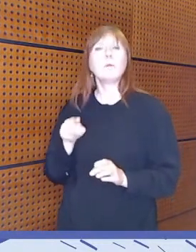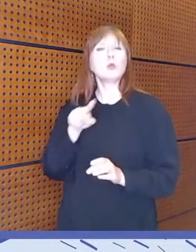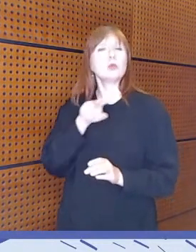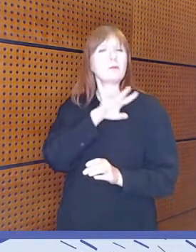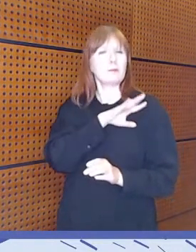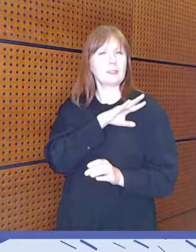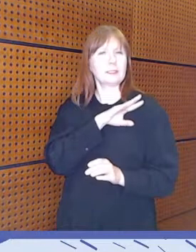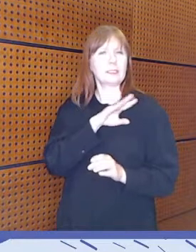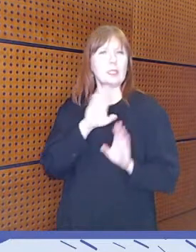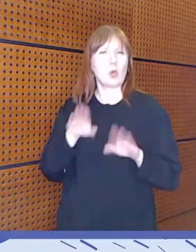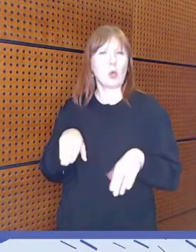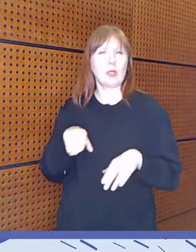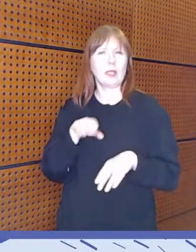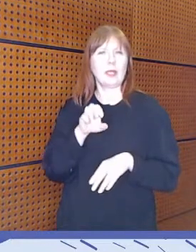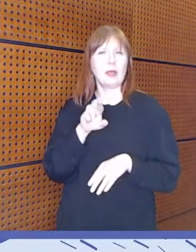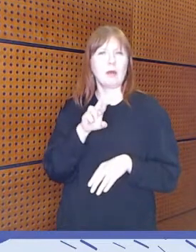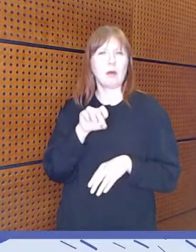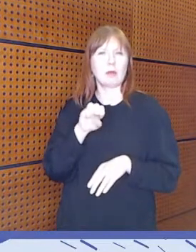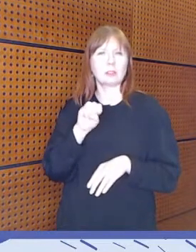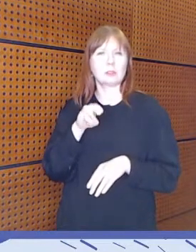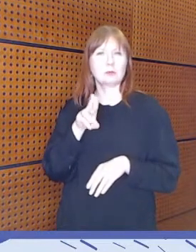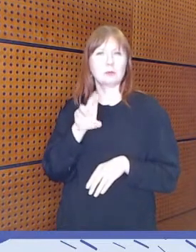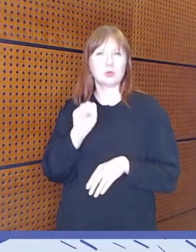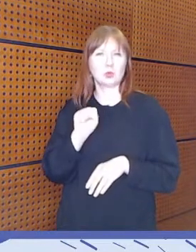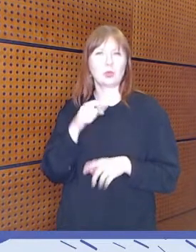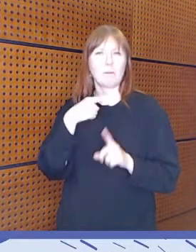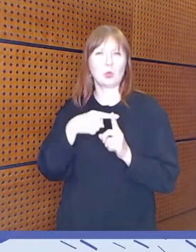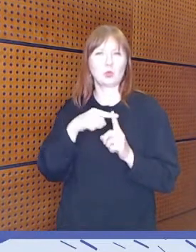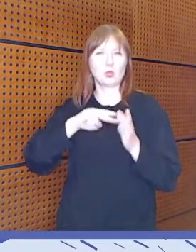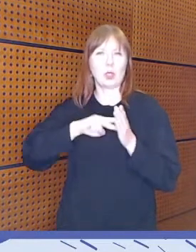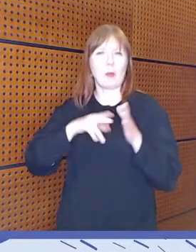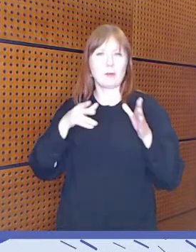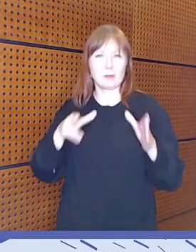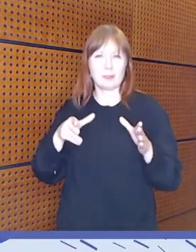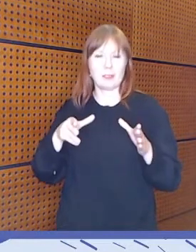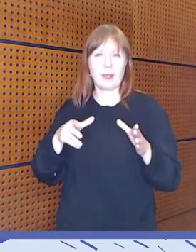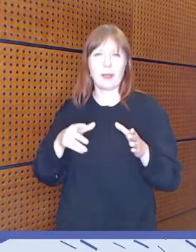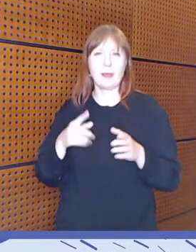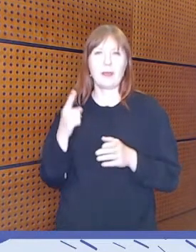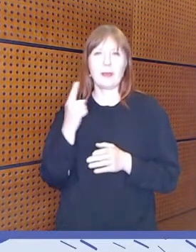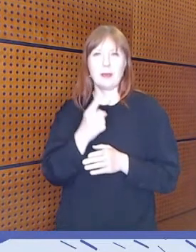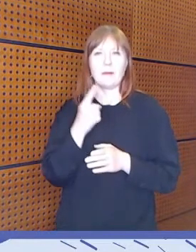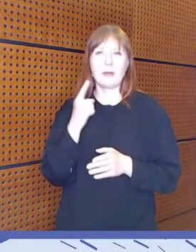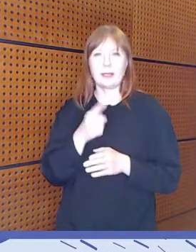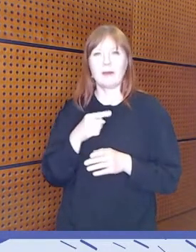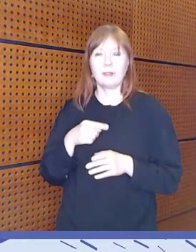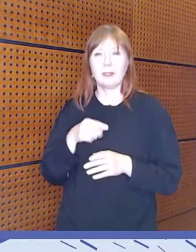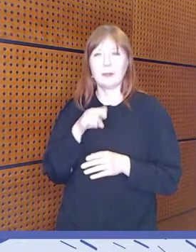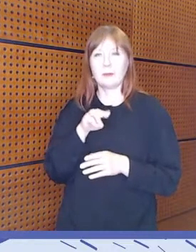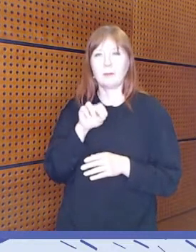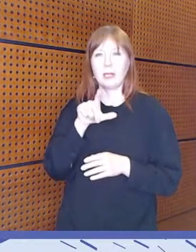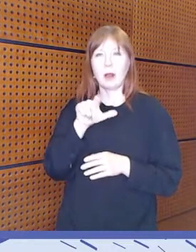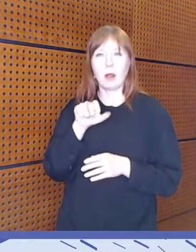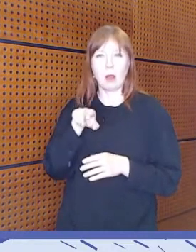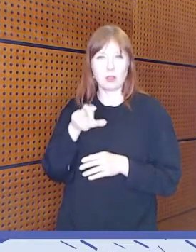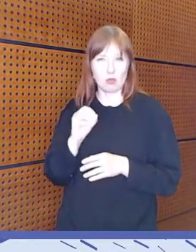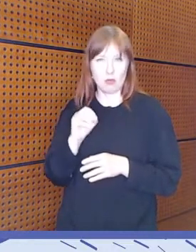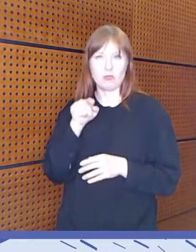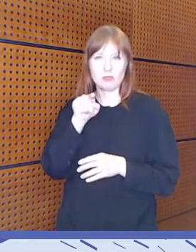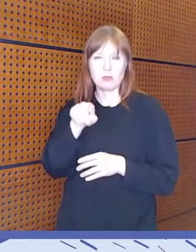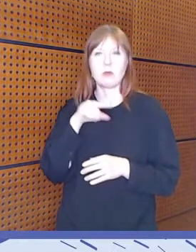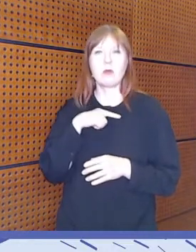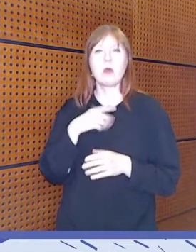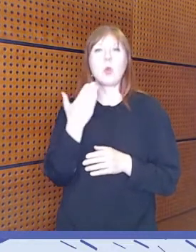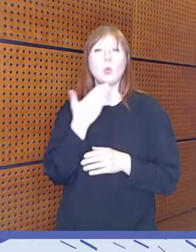-hankkeen tiimoilta käydä Milanossa, jossa oli lukutaitotyö otettu koko